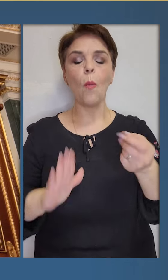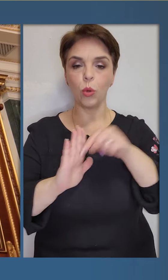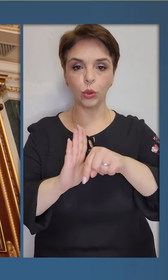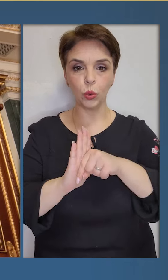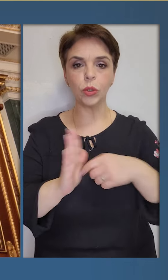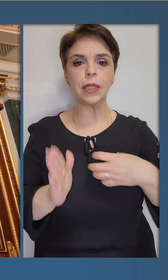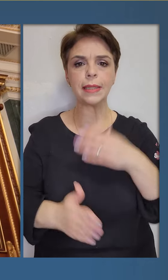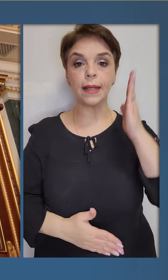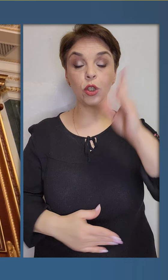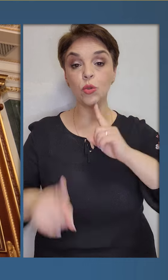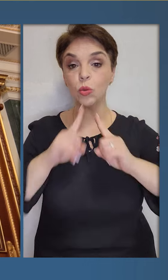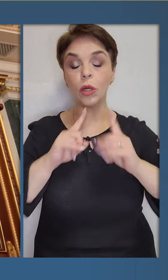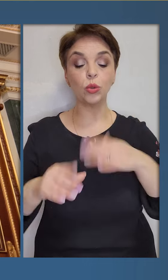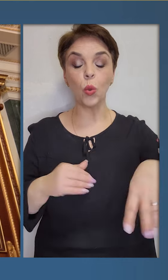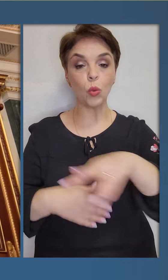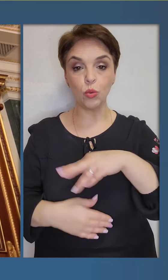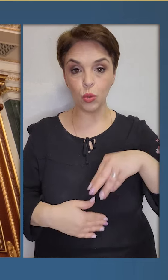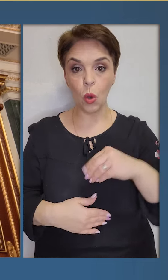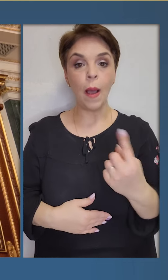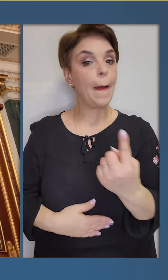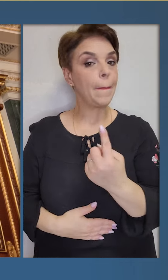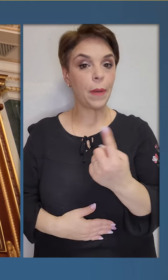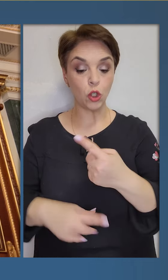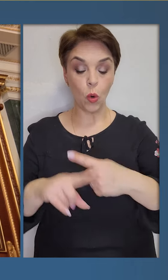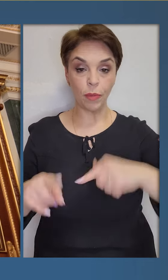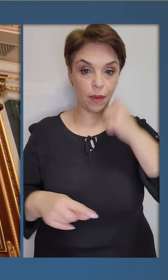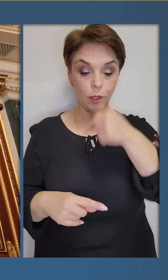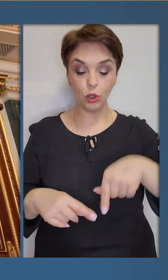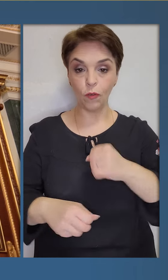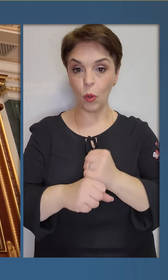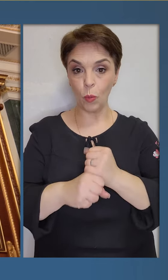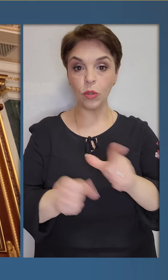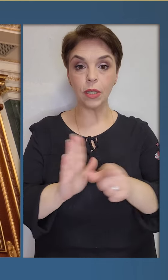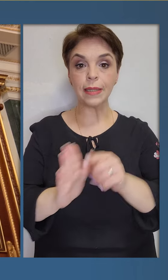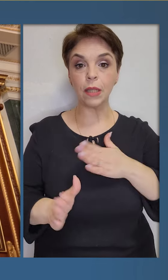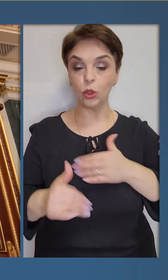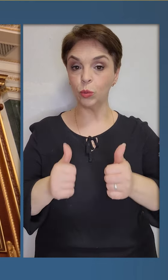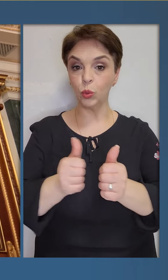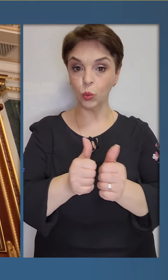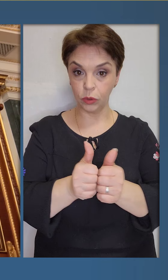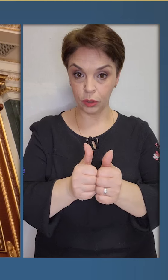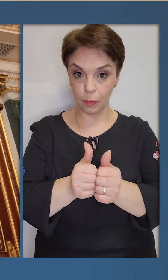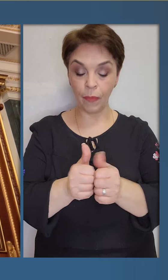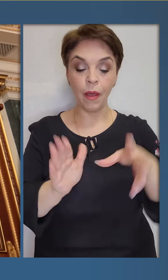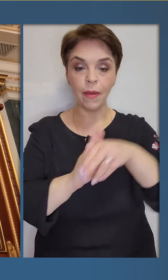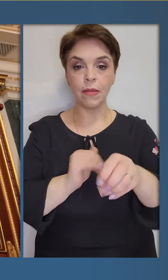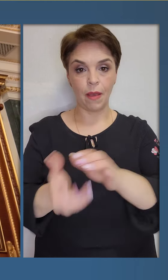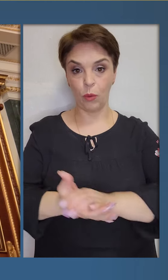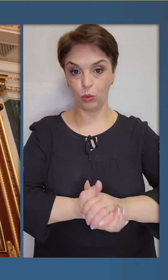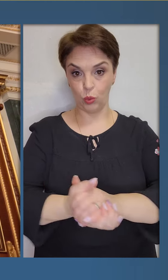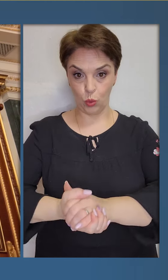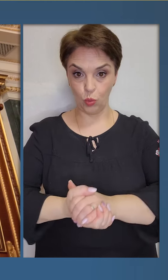по суті, стратегічну нараду щодо усього першого півріччя у роботі з нашими сусідами в